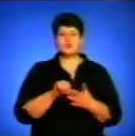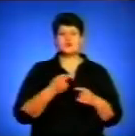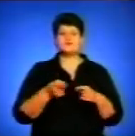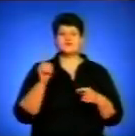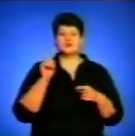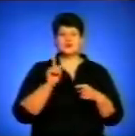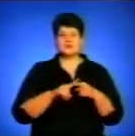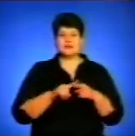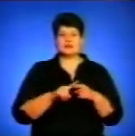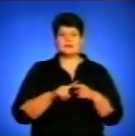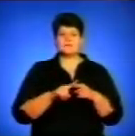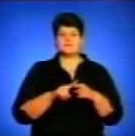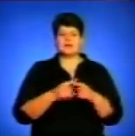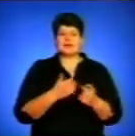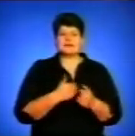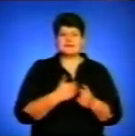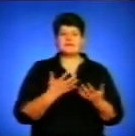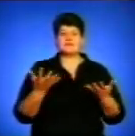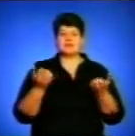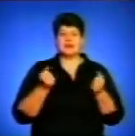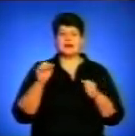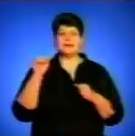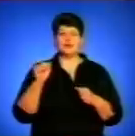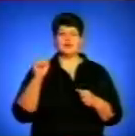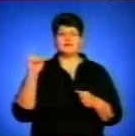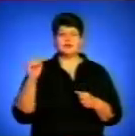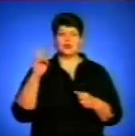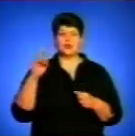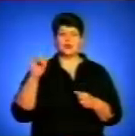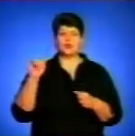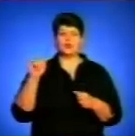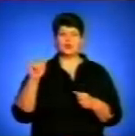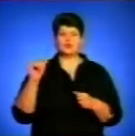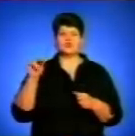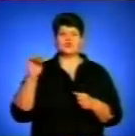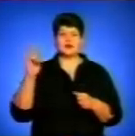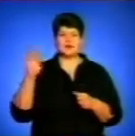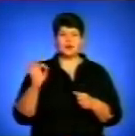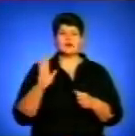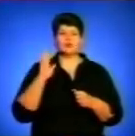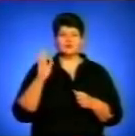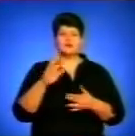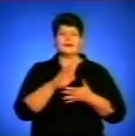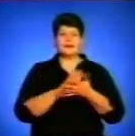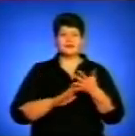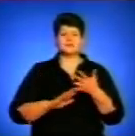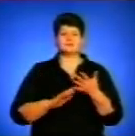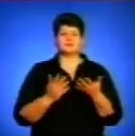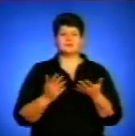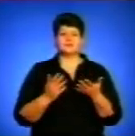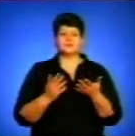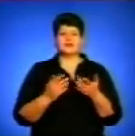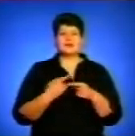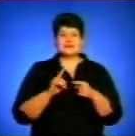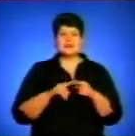всі ініціативи і міський голова Антолія Іваночка Кучаренко. Я думаю, що він і надалі буде йти в дурець. Це можна